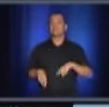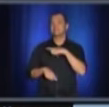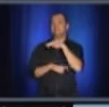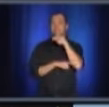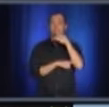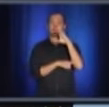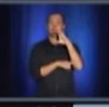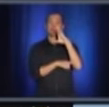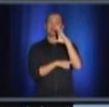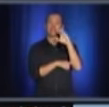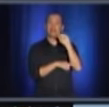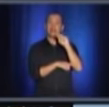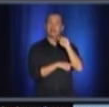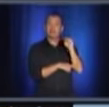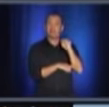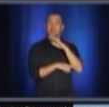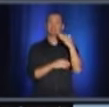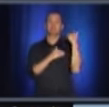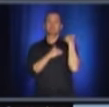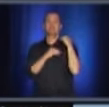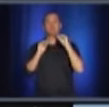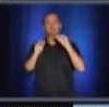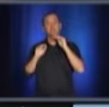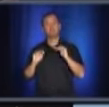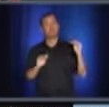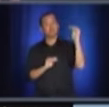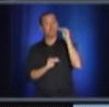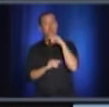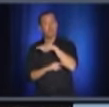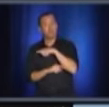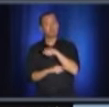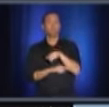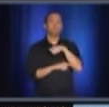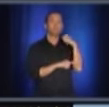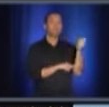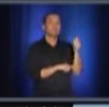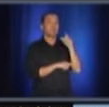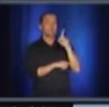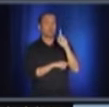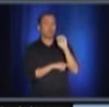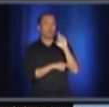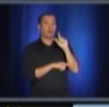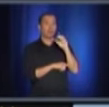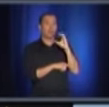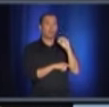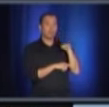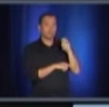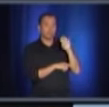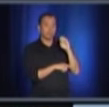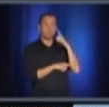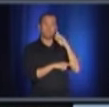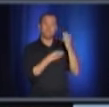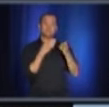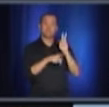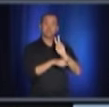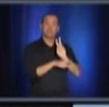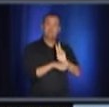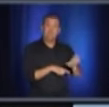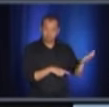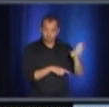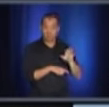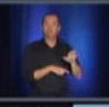Mathieu Lacombe, parce qu'on a les services de garde. Donc, le gouvernement a un plan d'ensemble, et cette